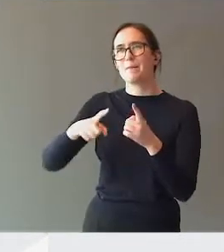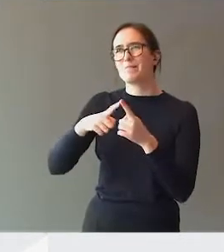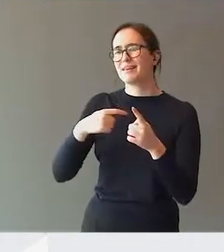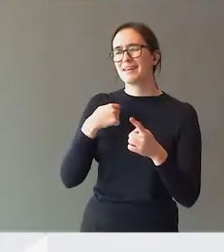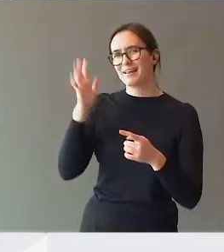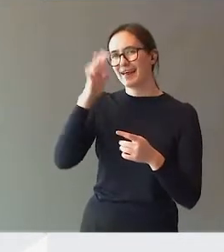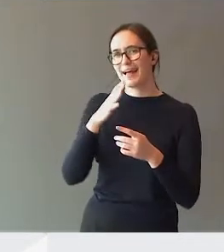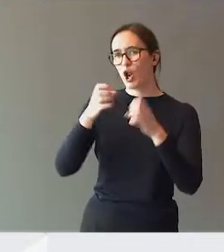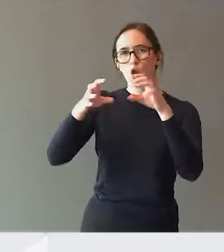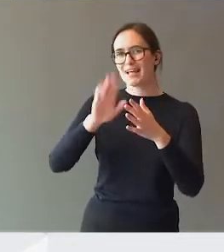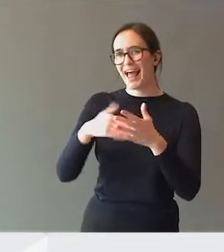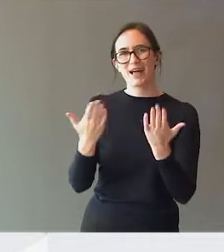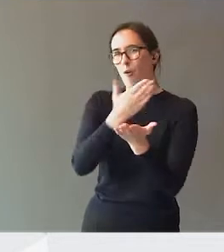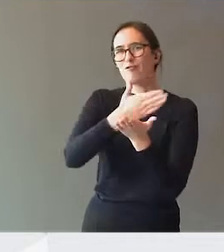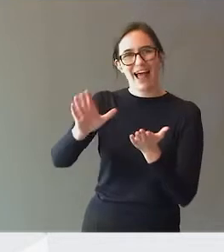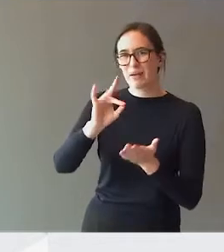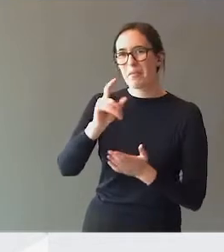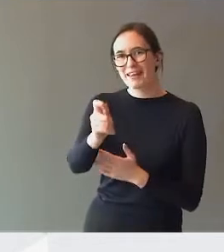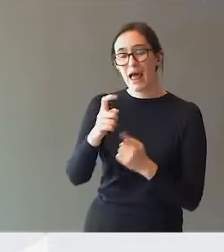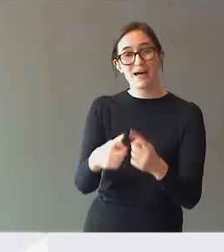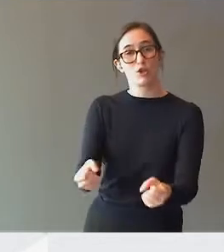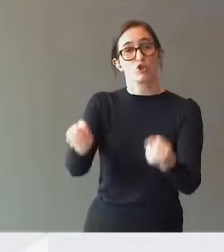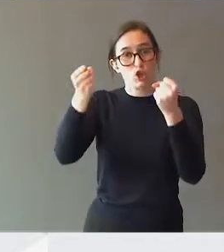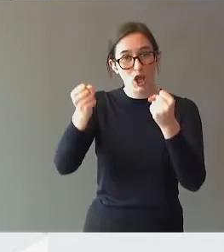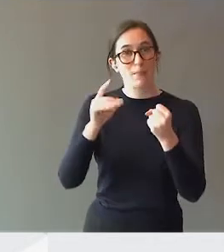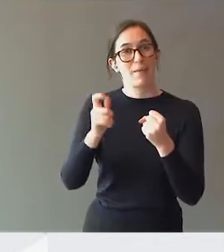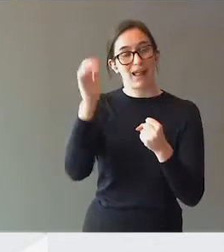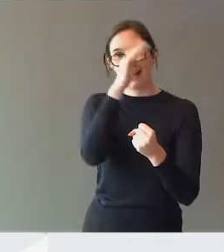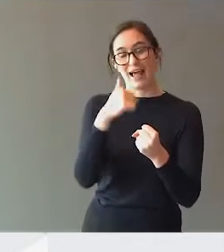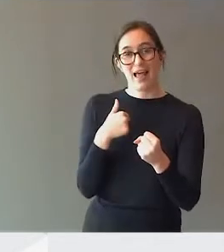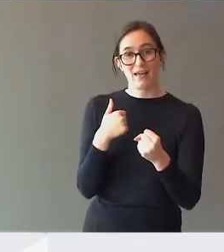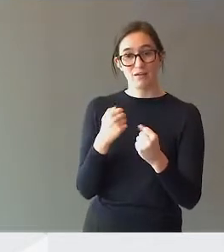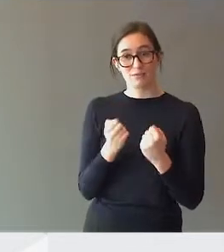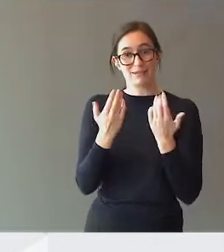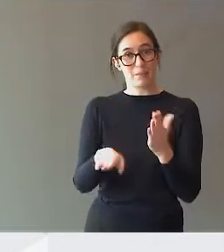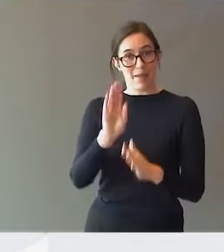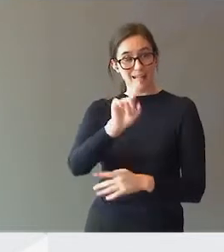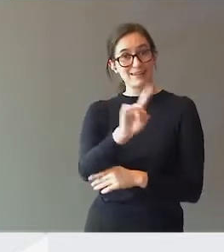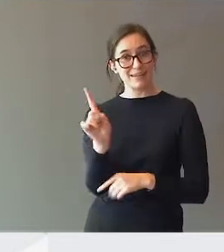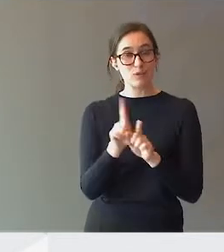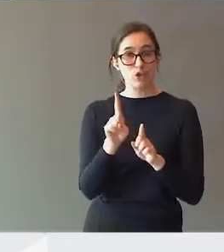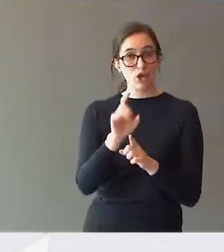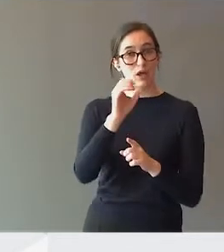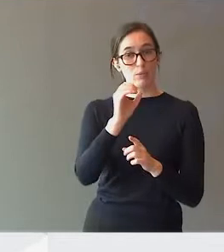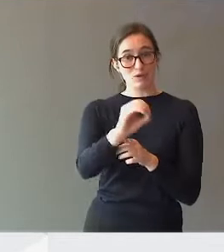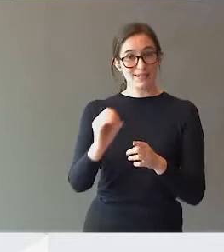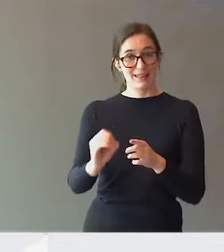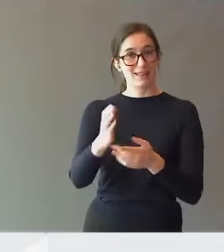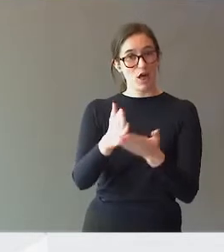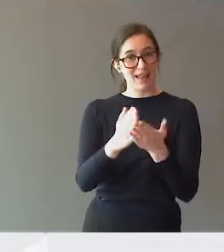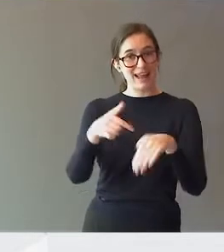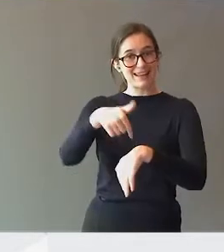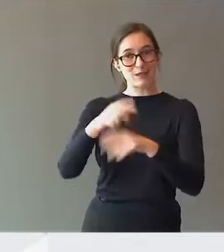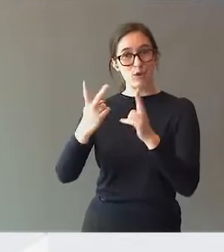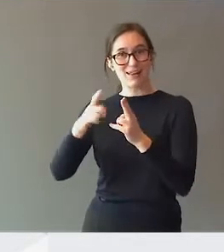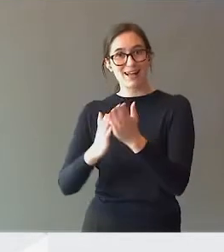fjerne PPT, det er jo løsningen å styrke PPT og gi dem mer tid sånn at prosentandelen de bruker på særkundelig